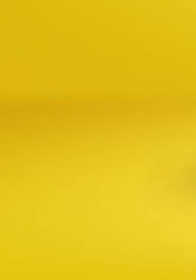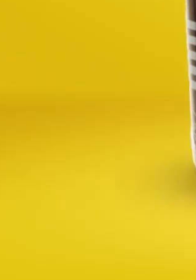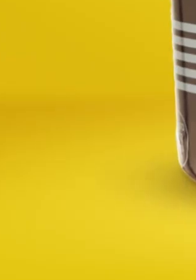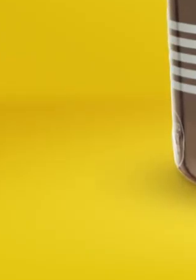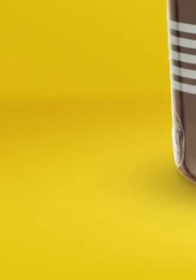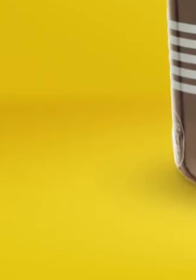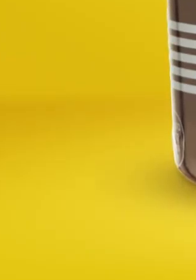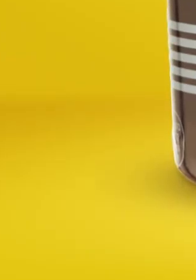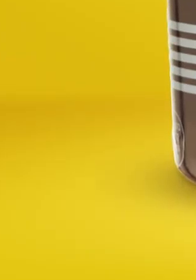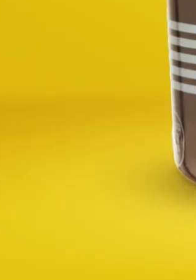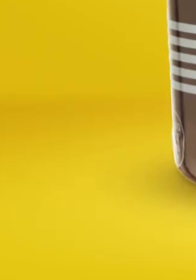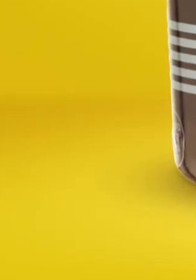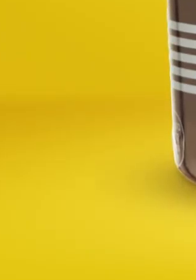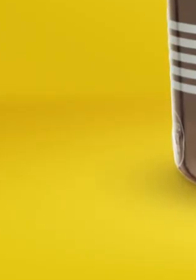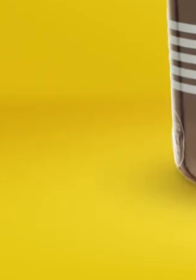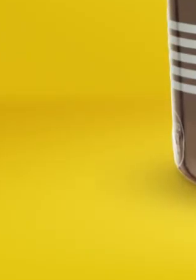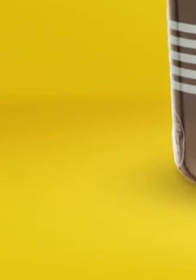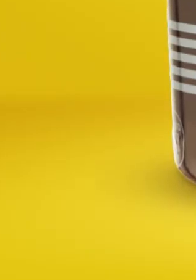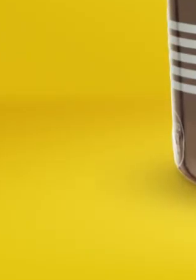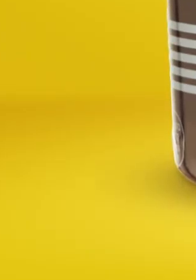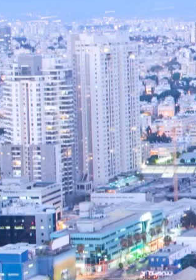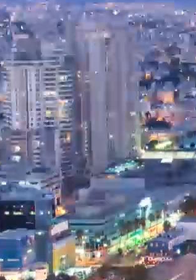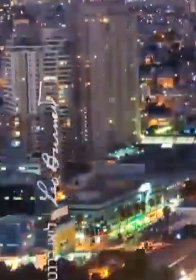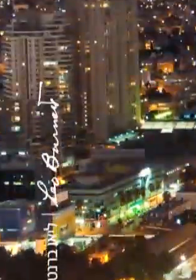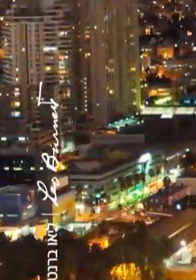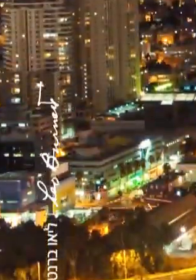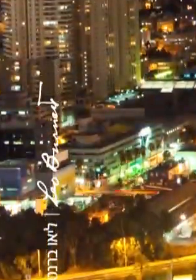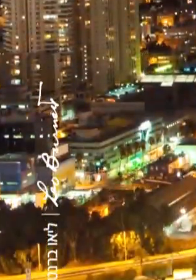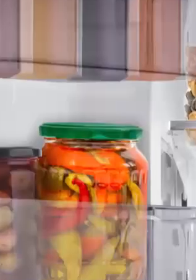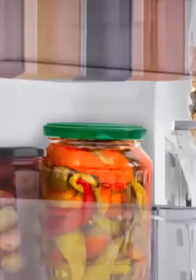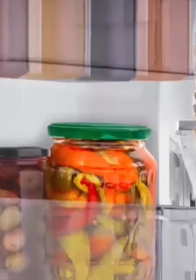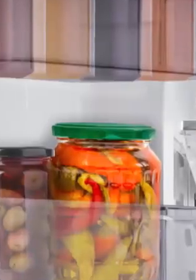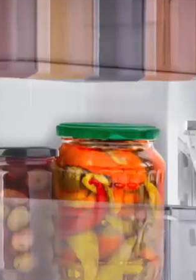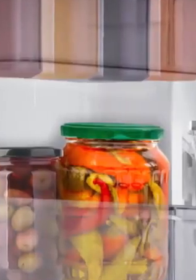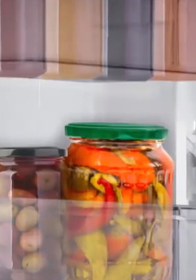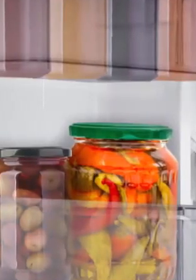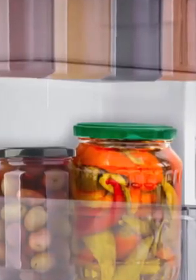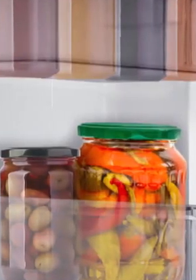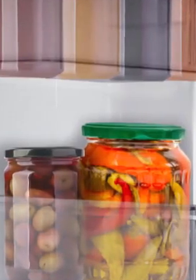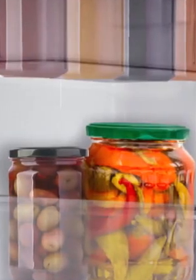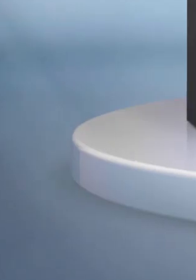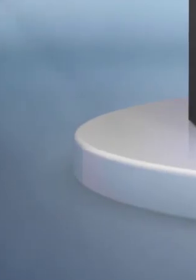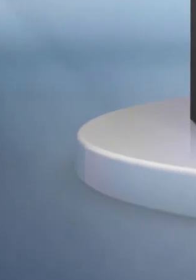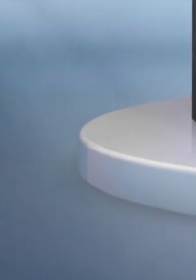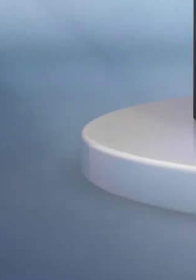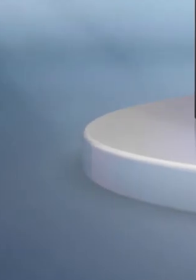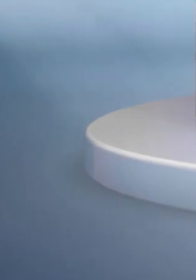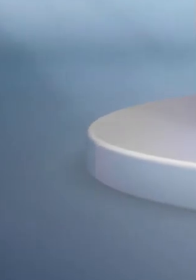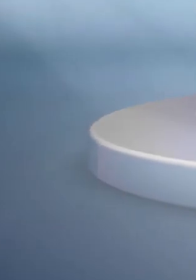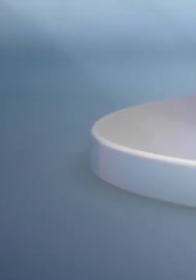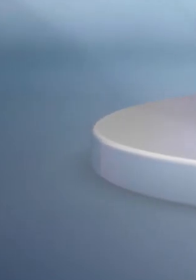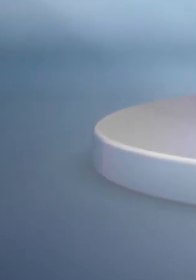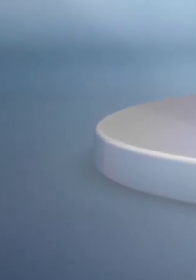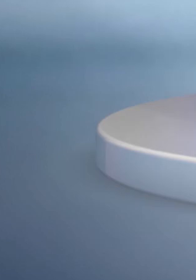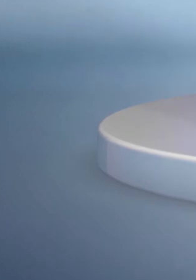השחר מעולה. גם ישראלי, גם דעים. פריץ' טאוארס, ארבע מרפסות ועלות נוף למיקרו, מקררי סמסום.